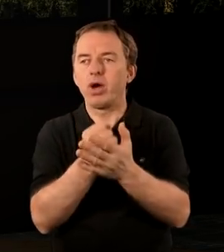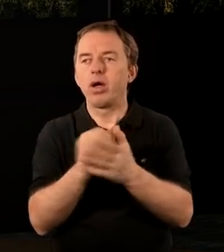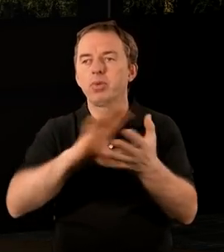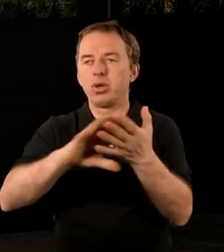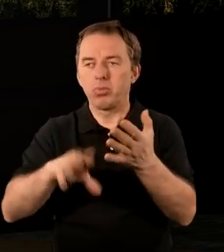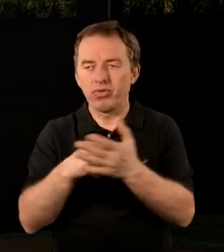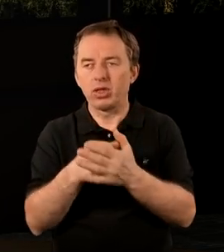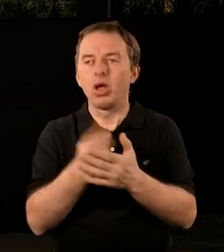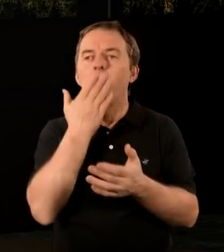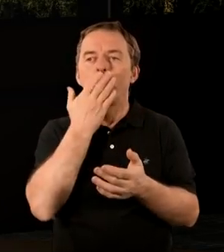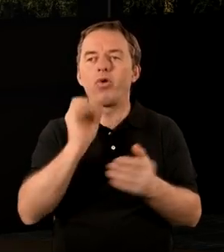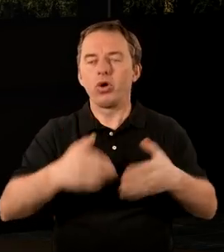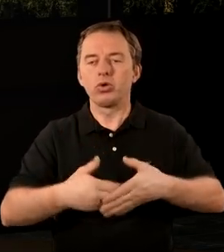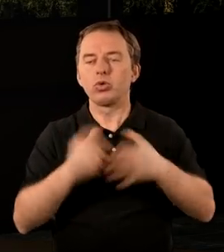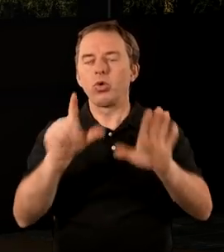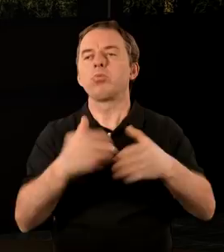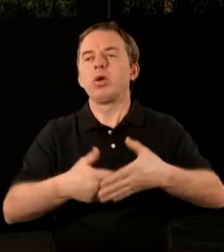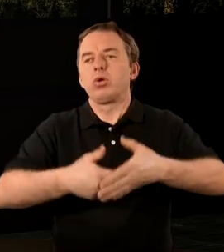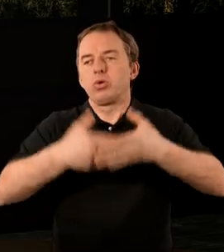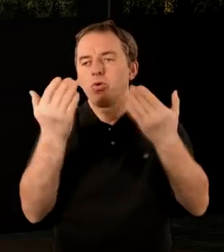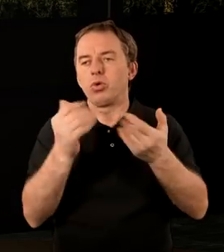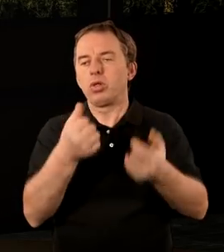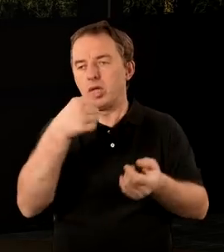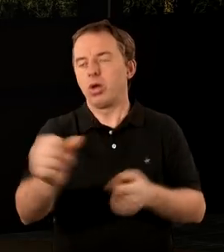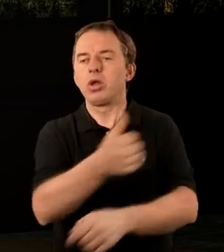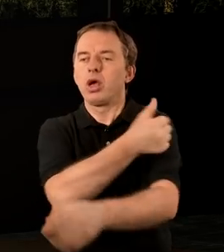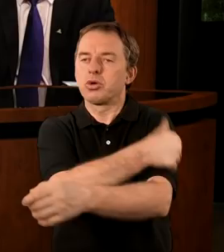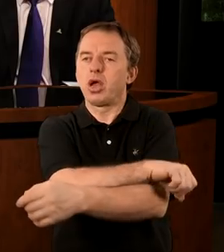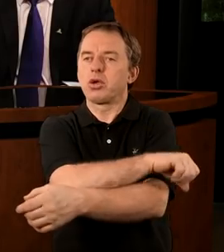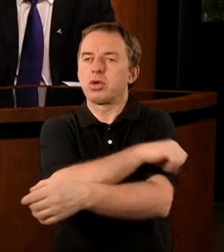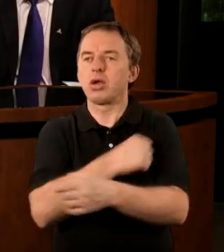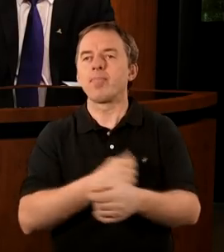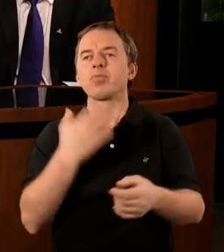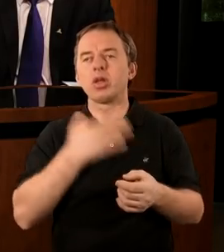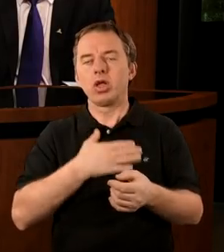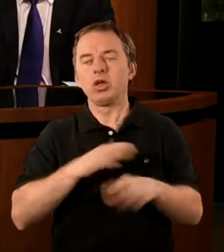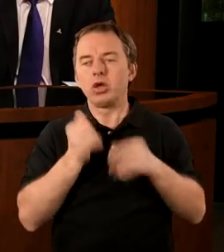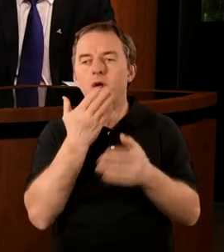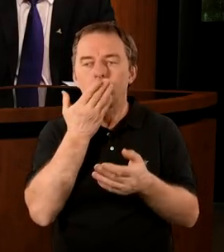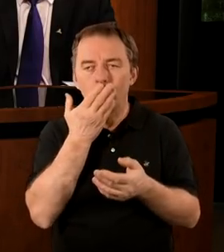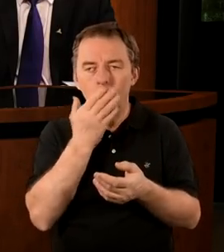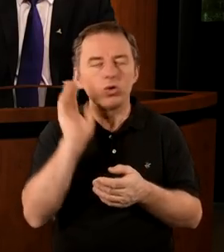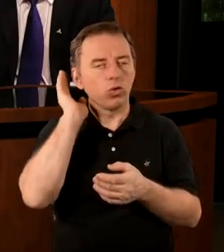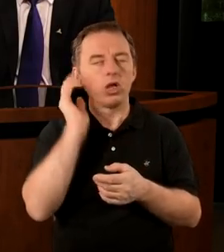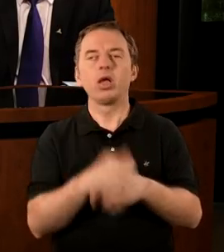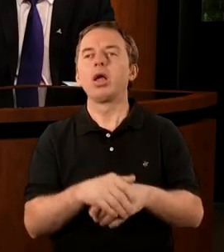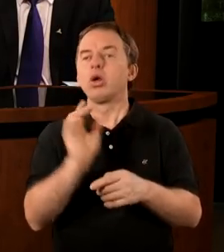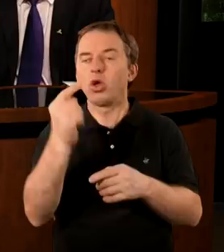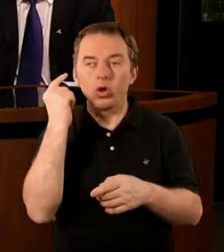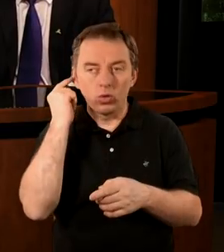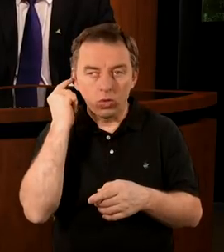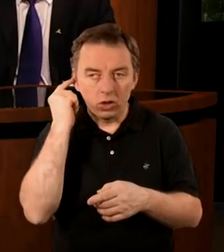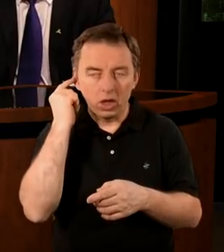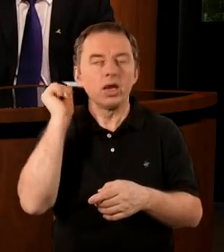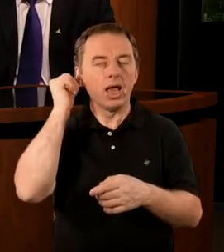biblijną. Wiem, że jest to właśnie siódmy dzień tygodnia, chrześcijańska sobota. Zacząłem od słów, które mówiły, kto ma